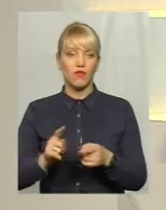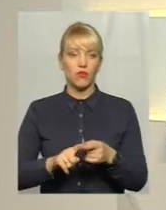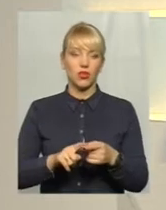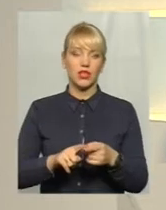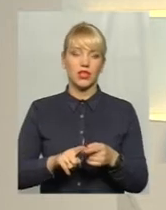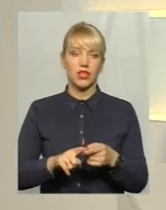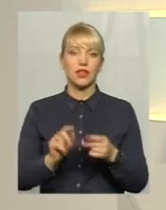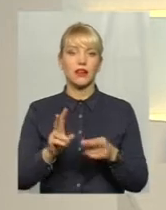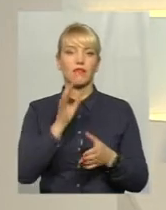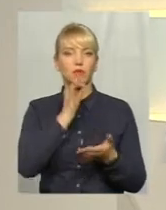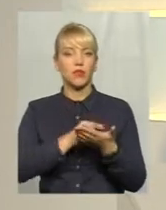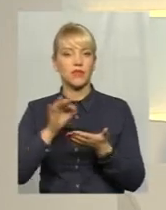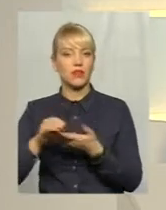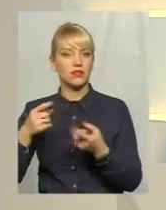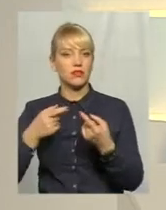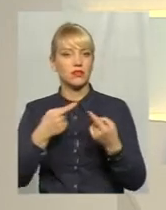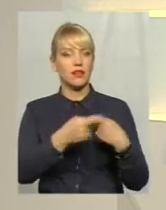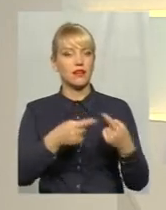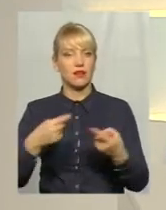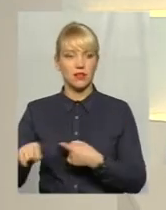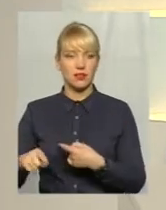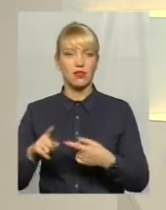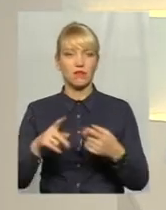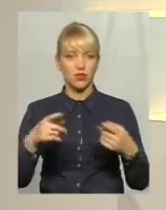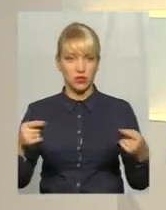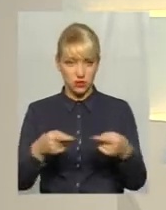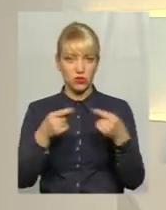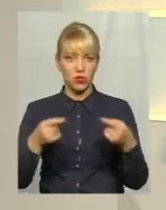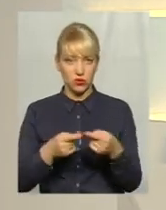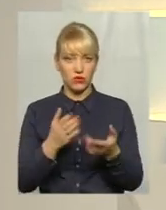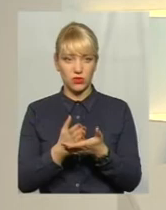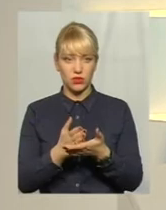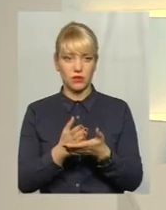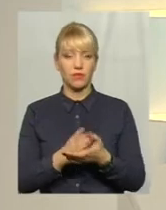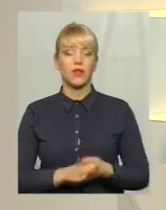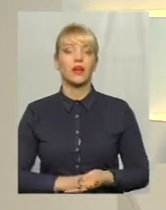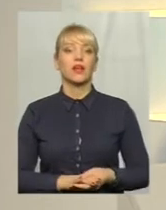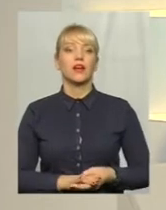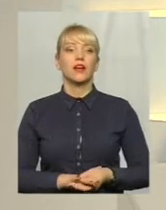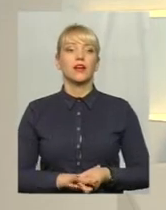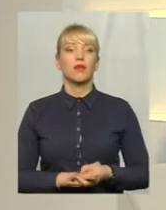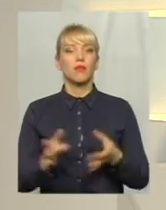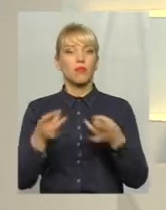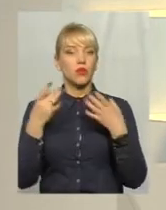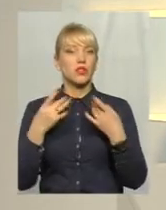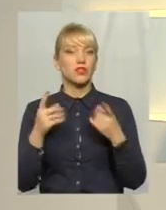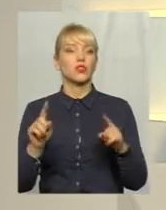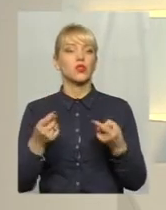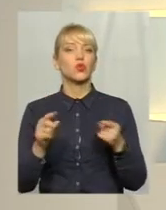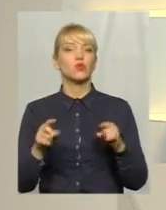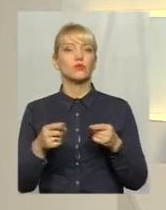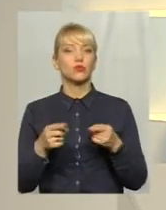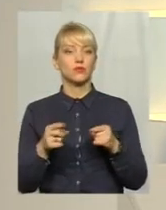відповідальності, також різна, вони зіштовхуються. Звичайно. То поясніть, чому,